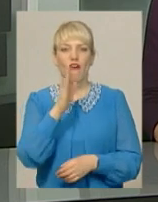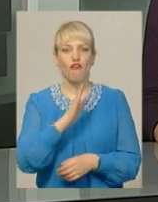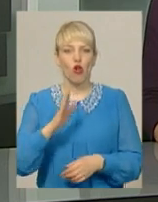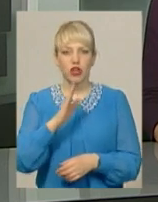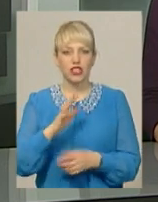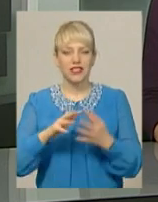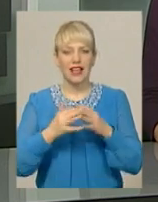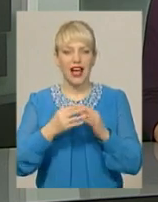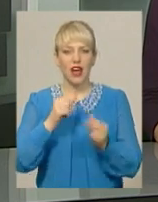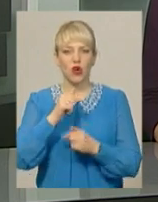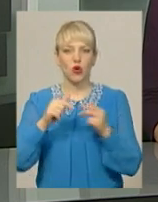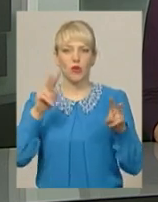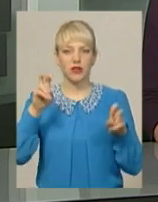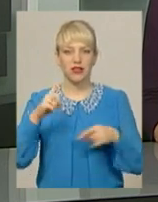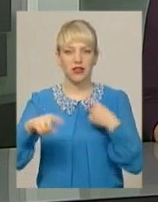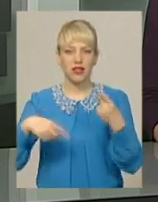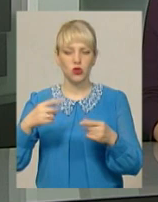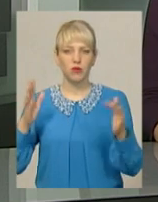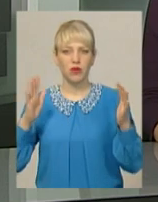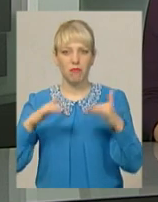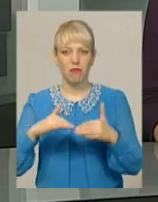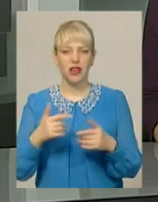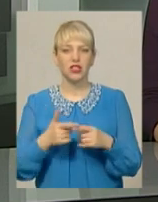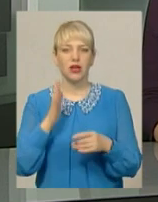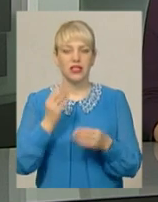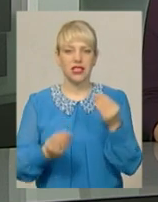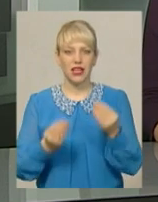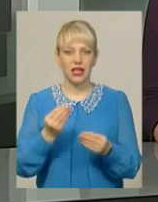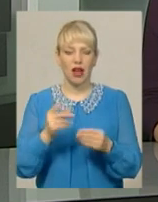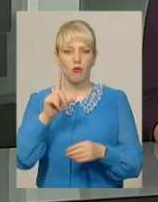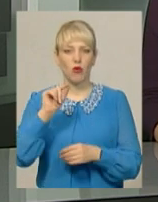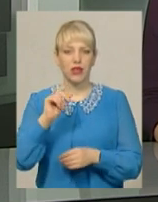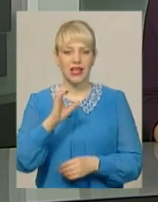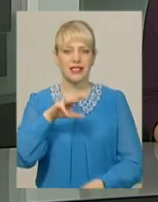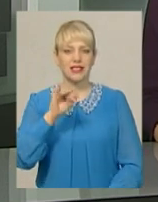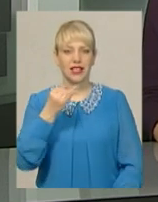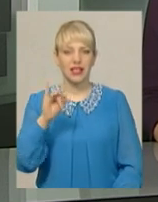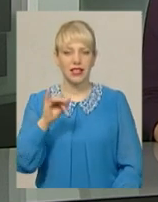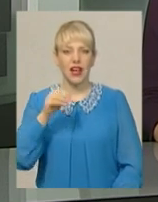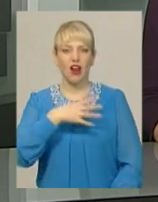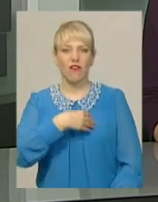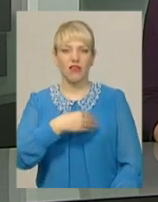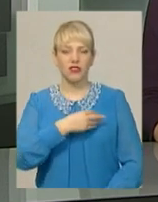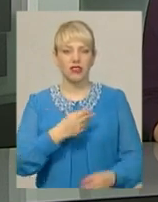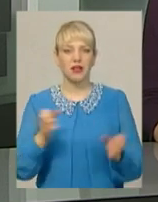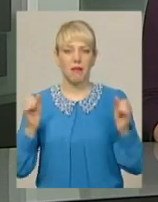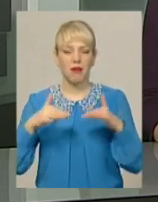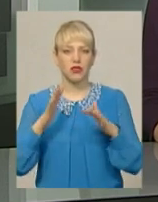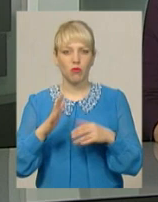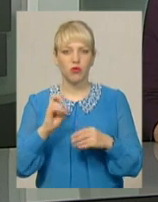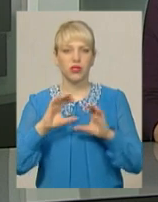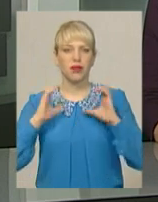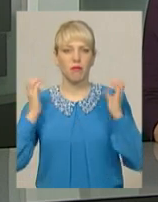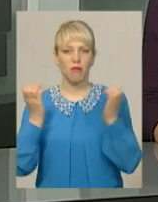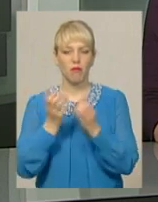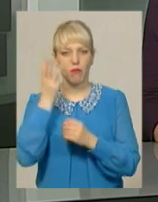Наступний матч у чемпіонаті України серед команд Другої ліги зіграє в понеділок зі Істрийською скалою зі Львівщини. Матч відбудеться на хмельницькому стадіоні